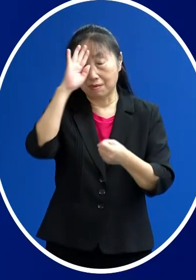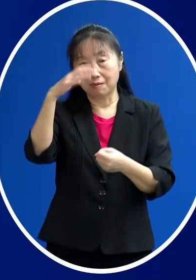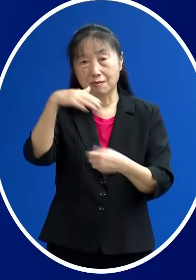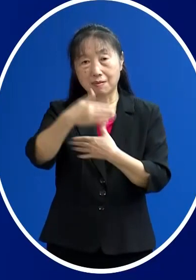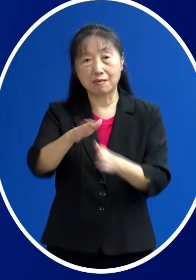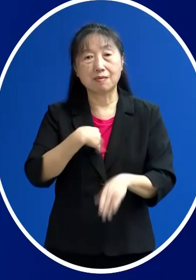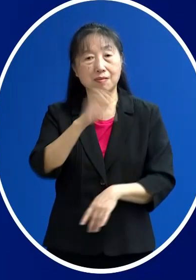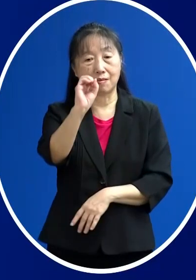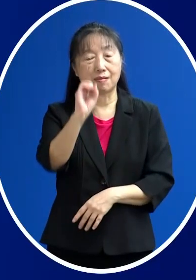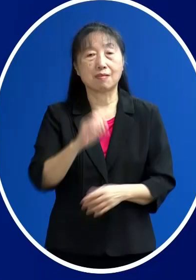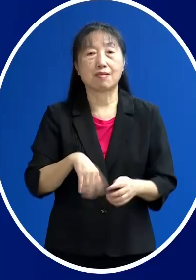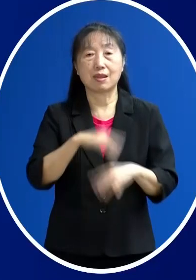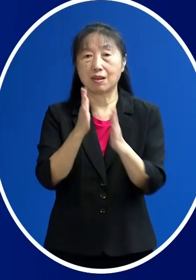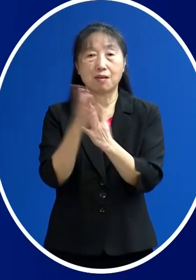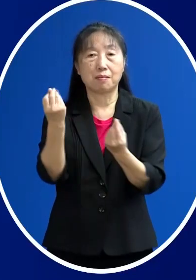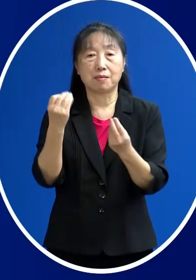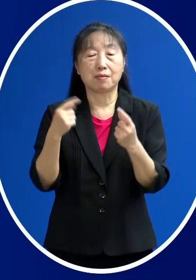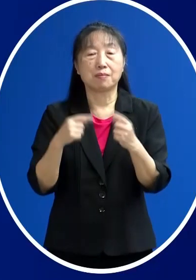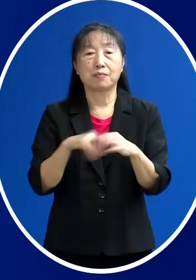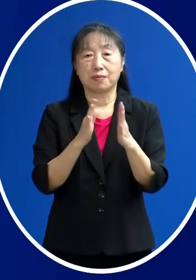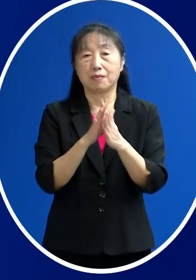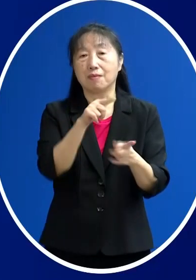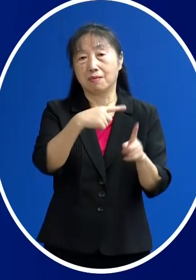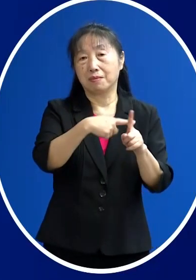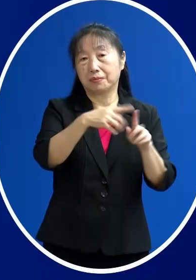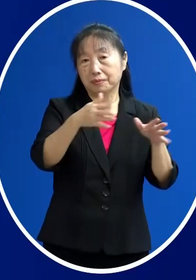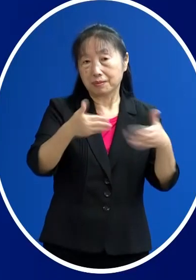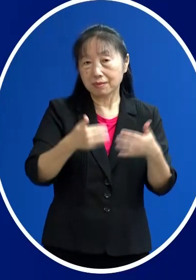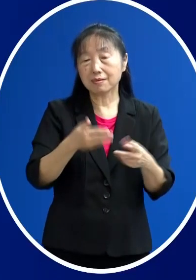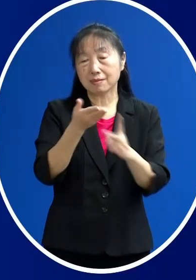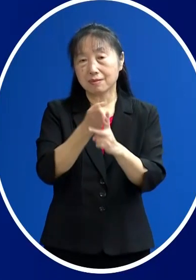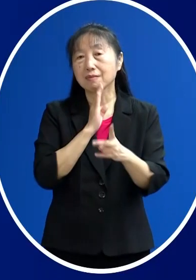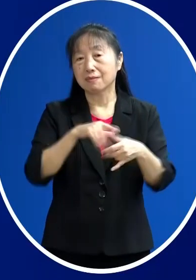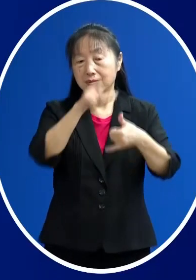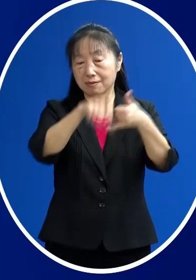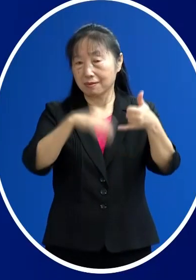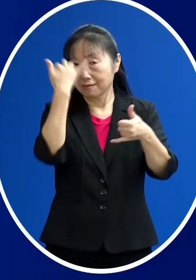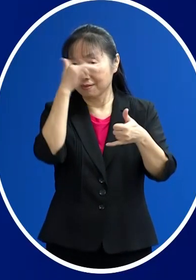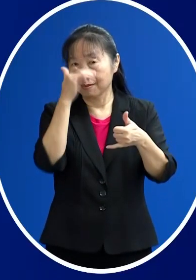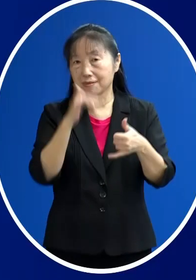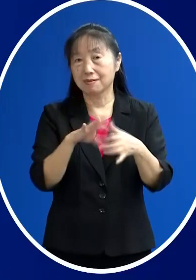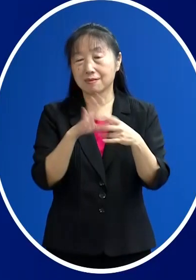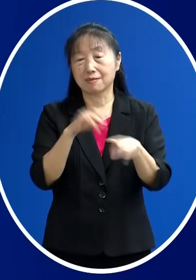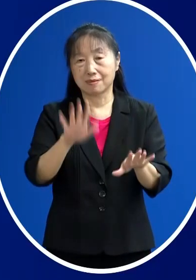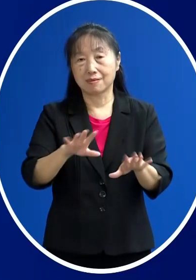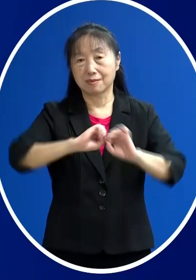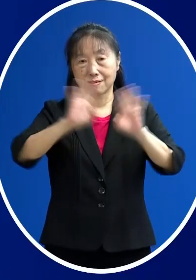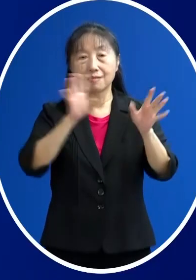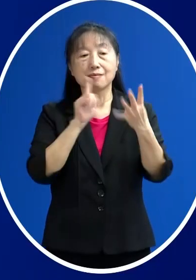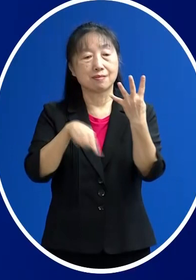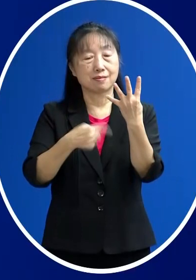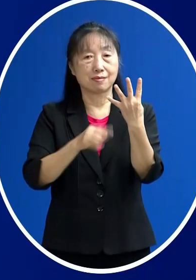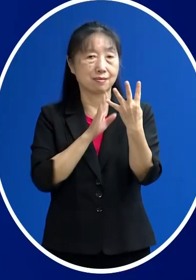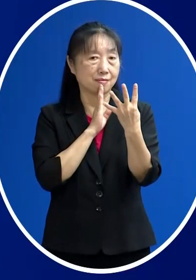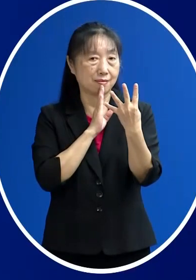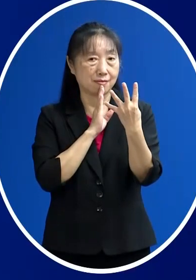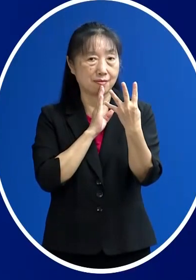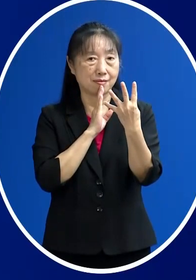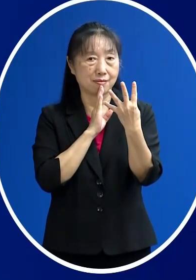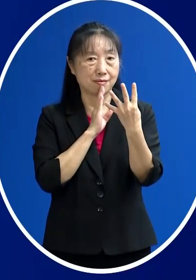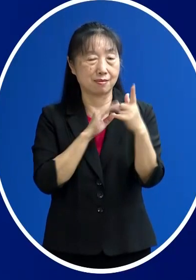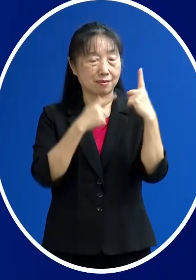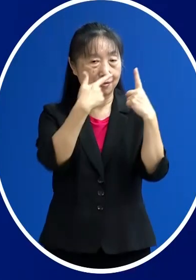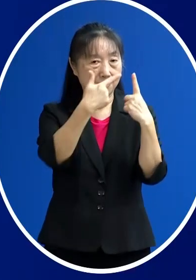屬於無症狀或者是輕症那他們的這個病毒量來講 今天公佈的這4例就是